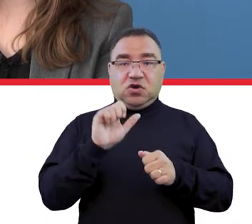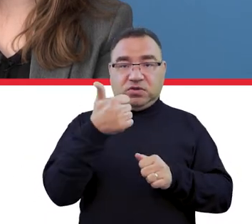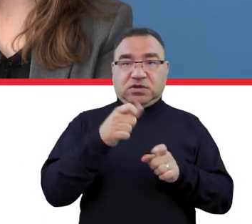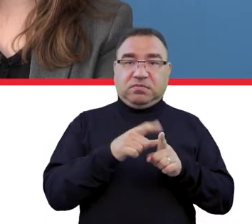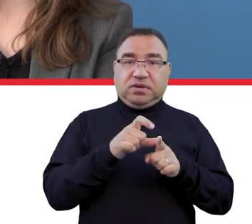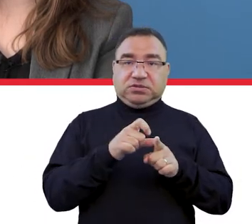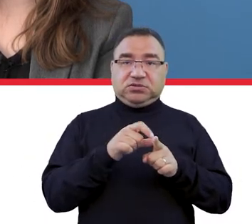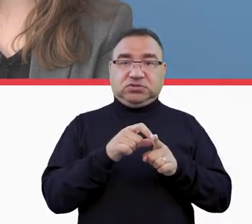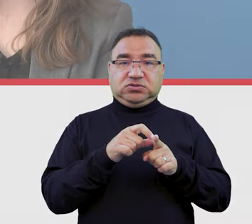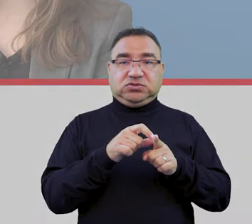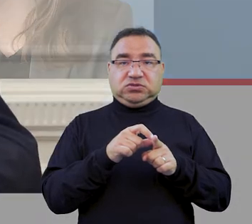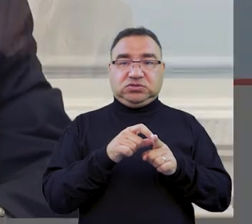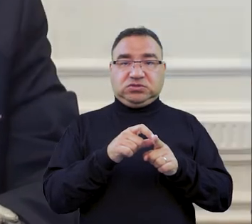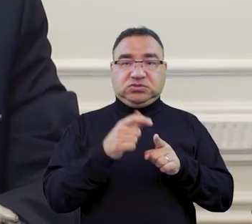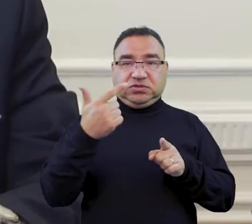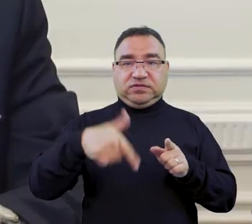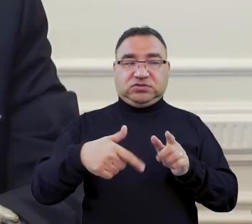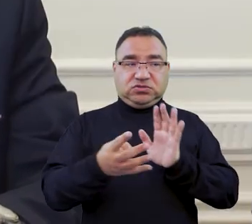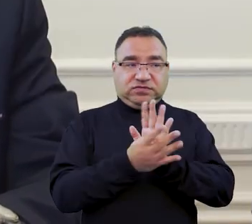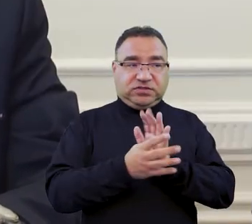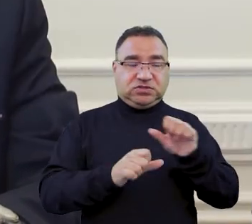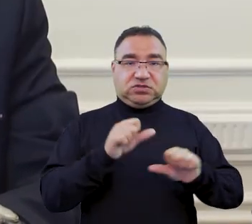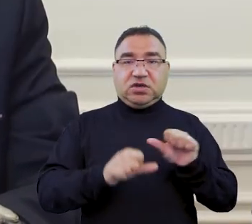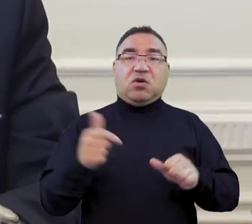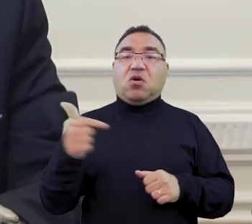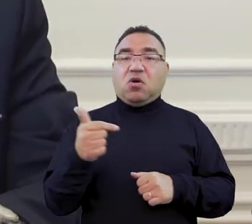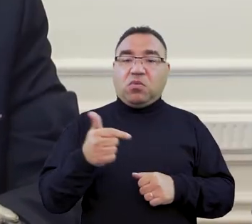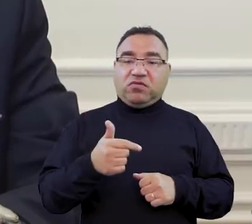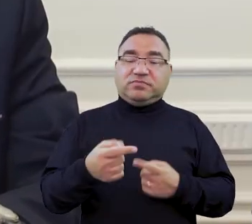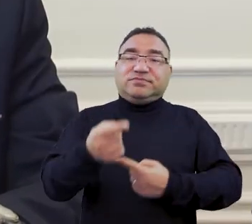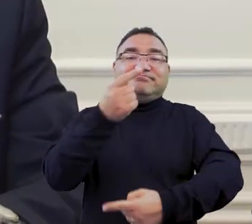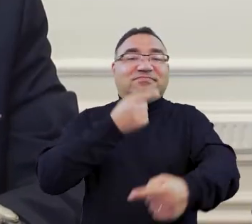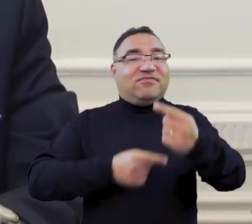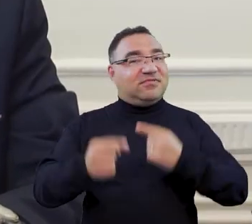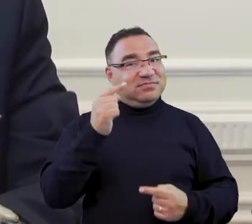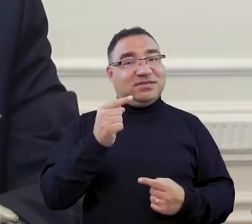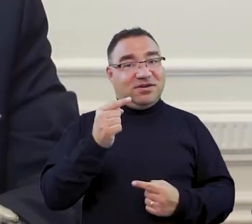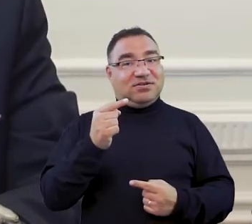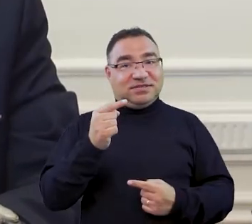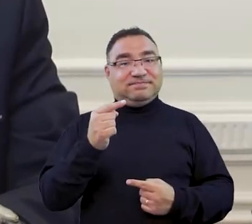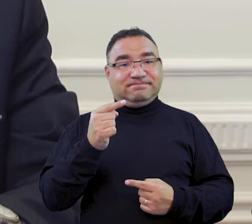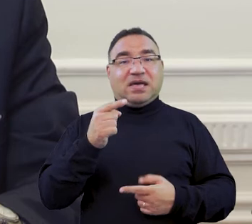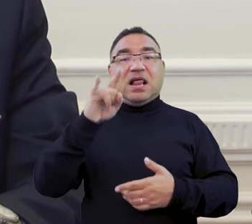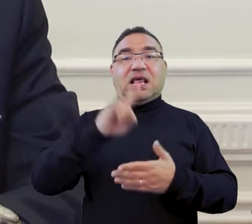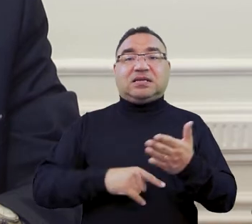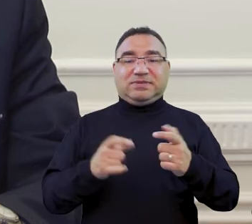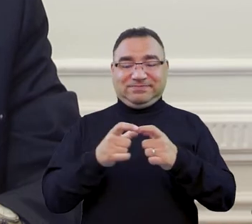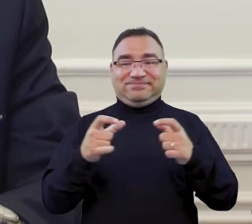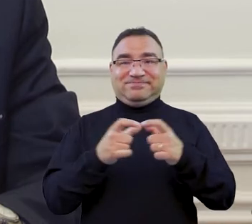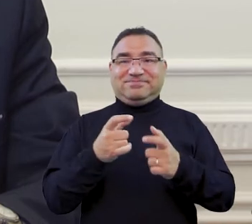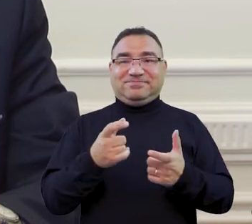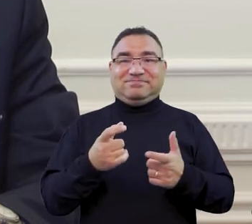października 2019 roku powinny być wymieniane przez uczelnie na legitymacje